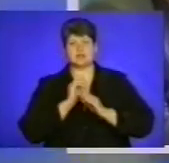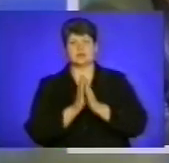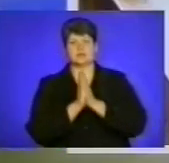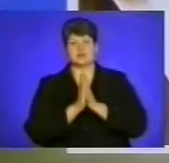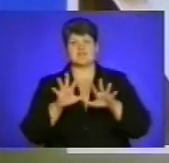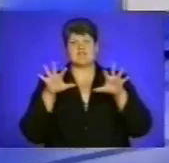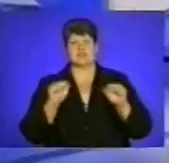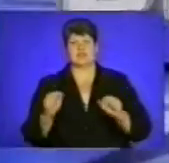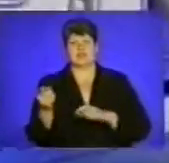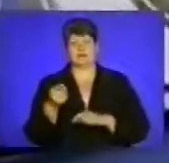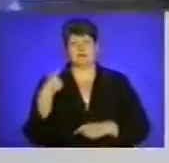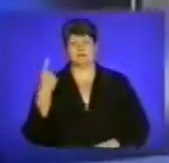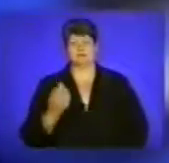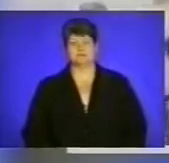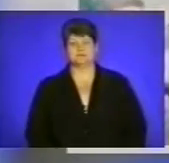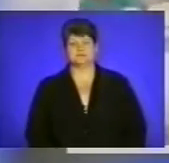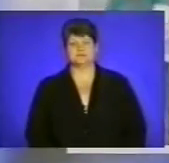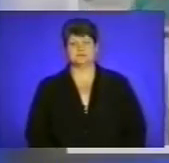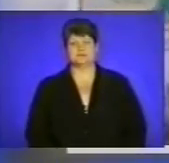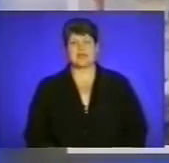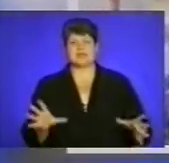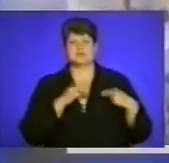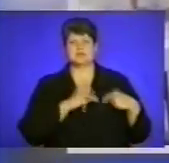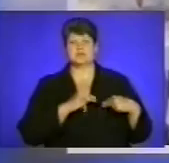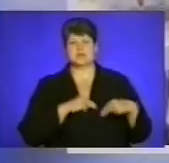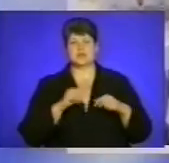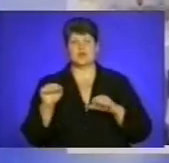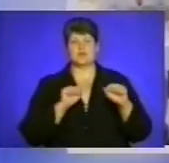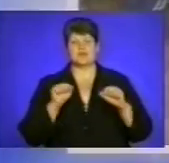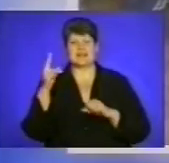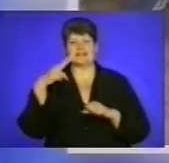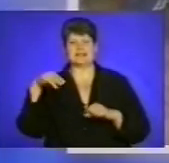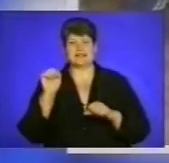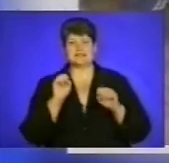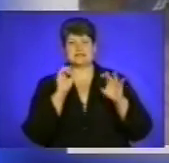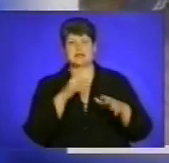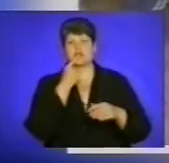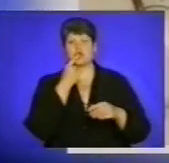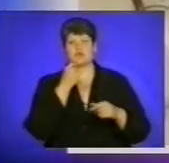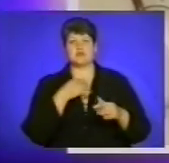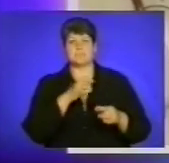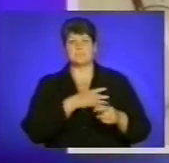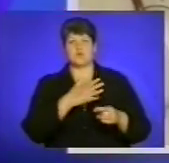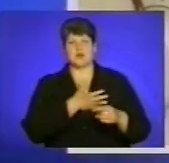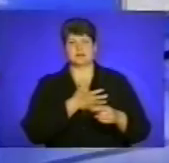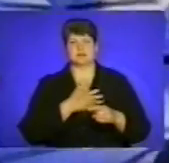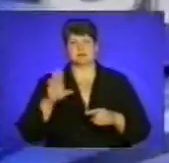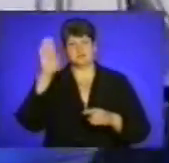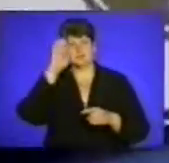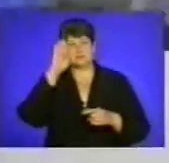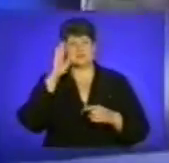влада Тернопільщини. Співробітники управління ДАІ Тернопільщини здали кров для поранених бійців на Сході України.